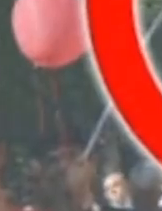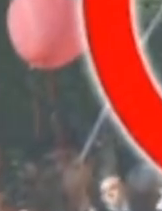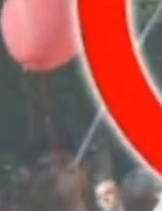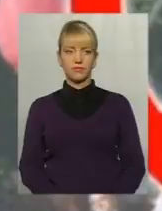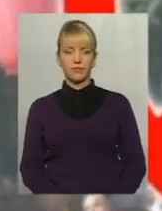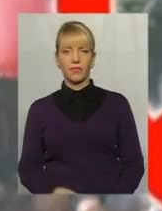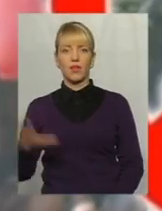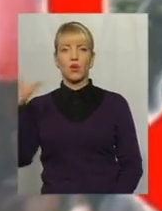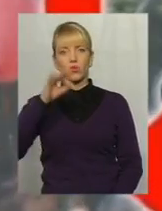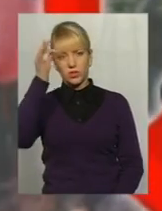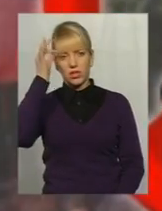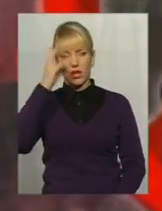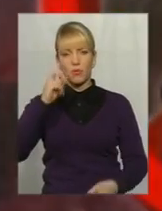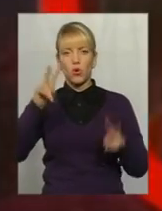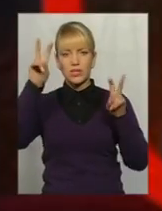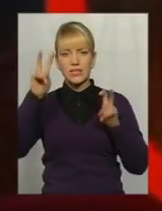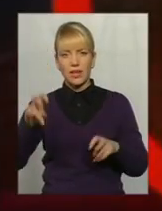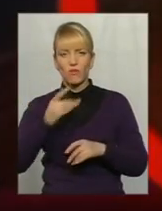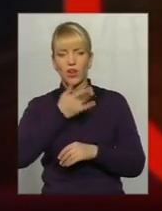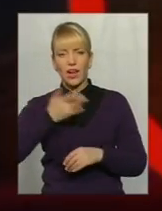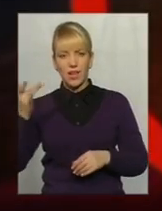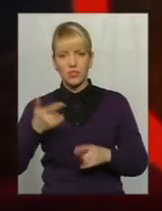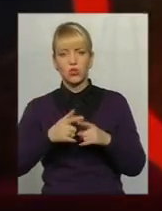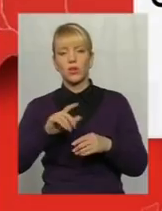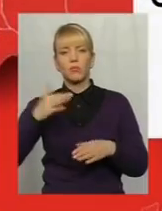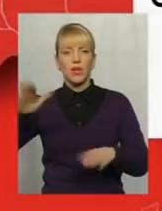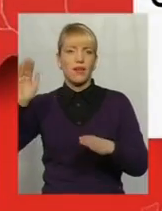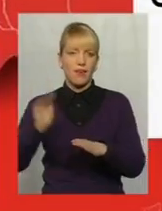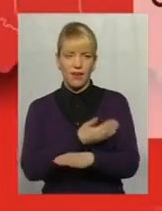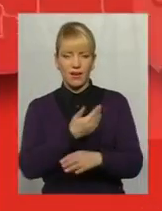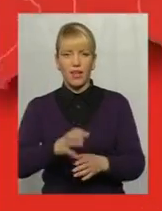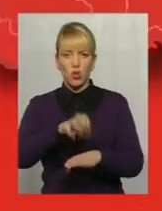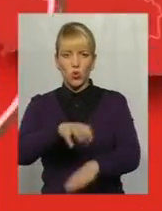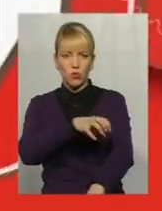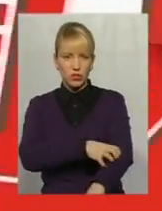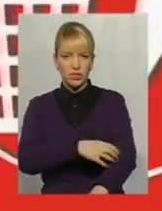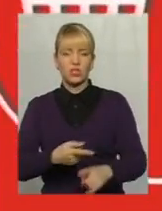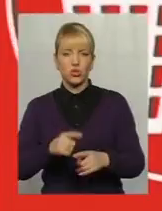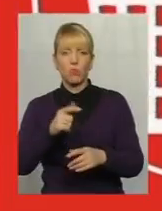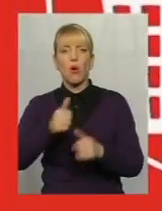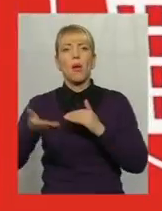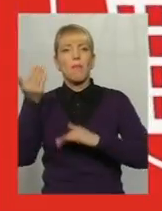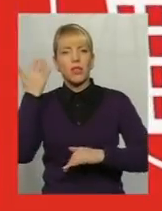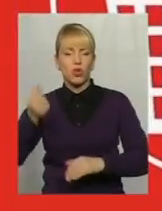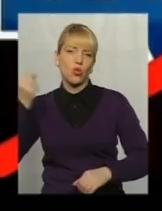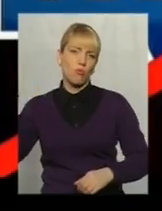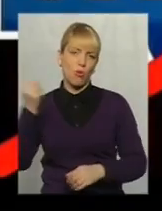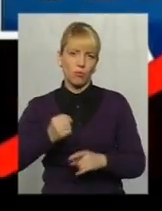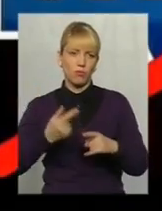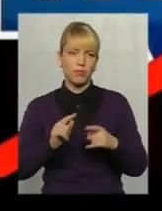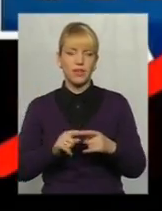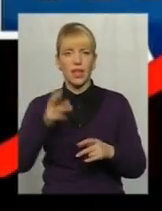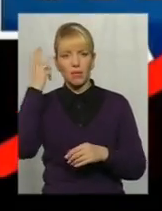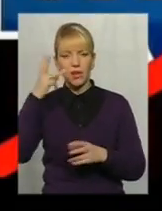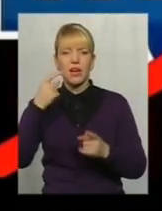Усі нагадування про символи радянської епохи – геть. Комуністичному минулому – бій. На Хмельниччині, як і в різних куточках